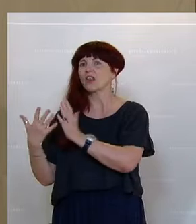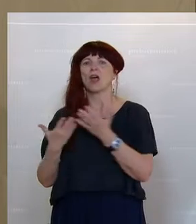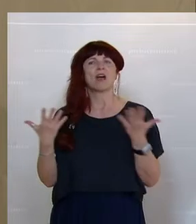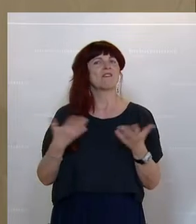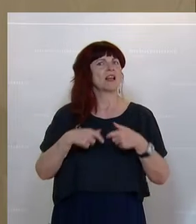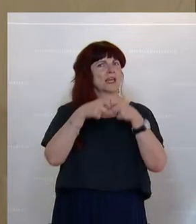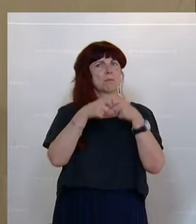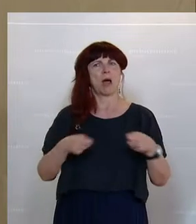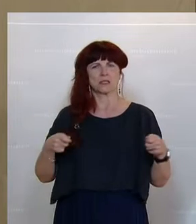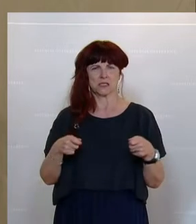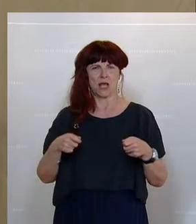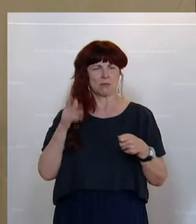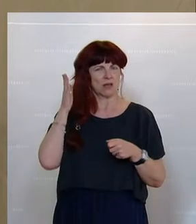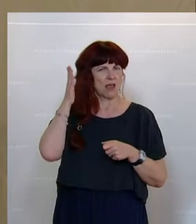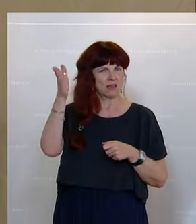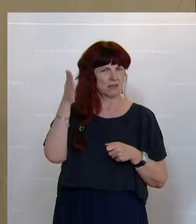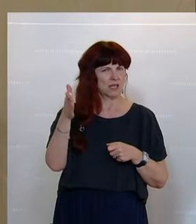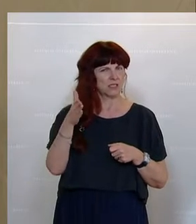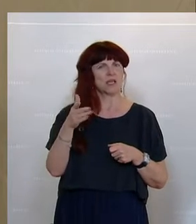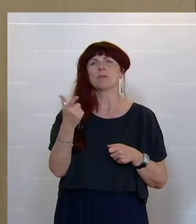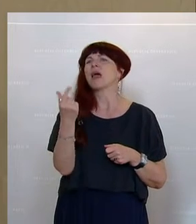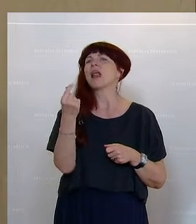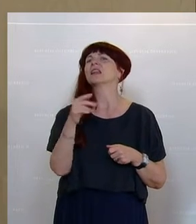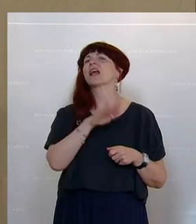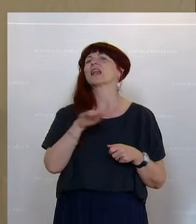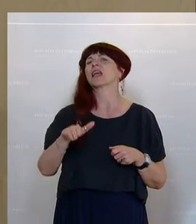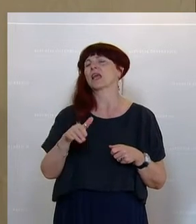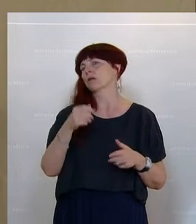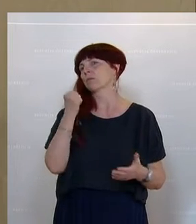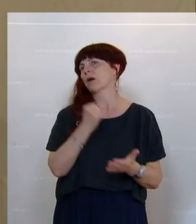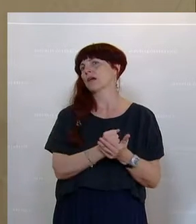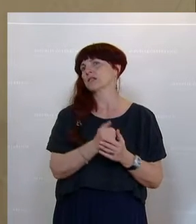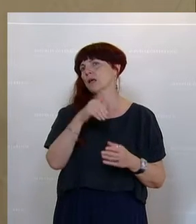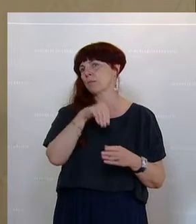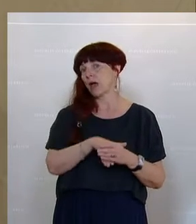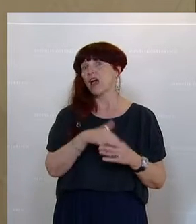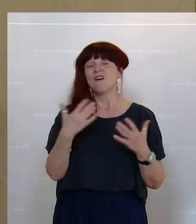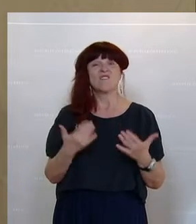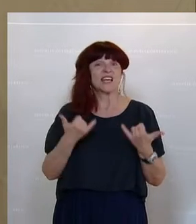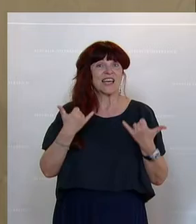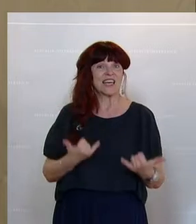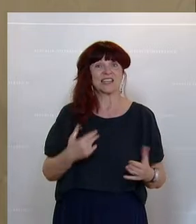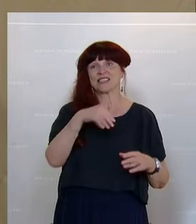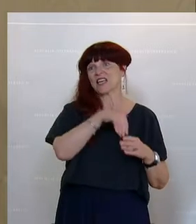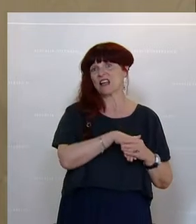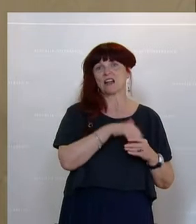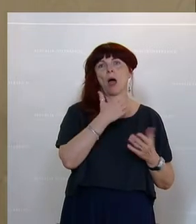in diesem Eltern-Kind-Pass auch in Zukunft enthalten sein sollen, welche vielleicht auch jetzt enthalten sind und veraltet sind, welche